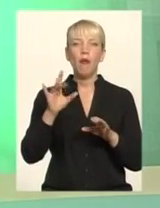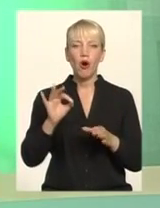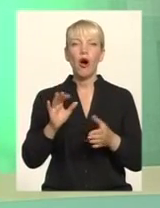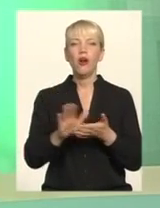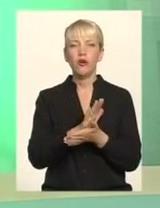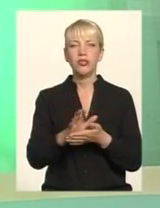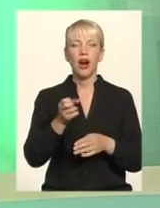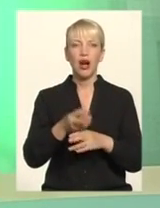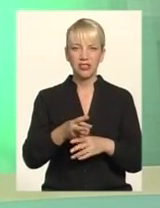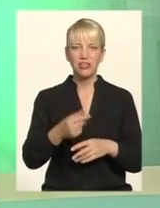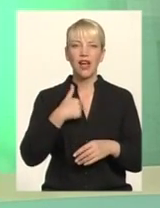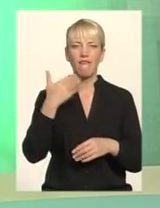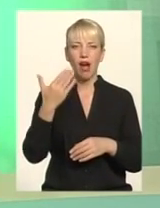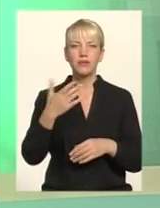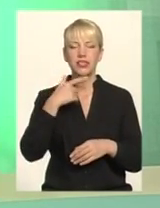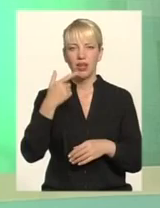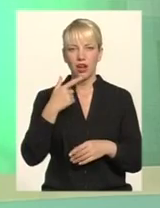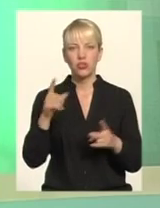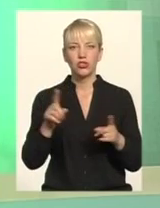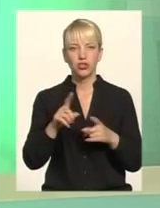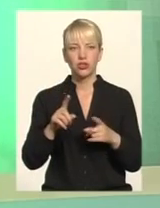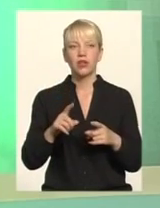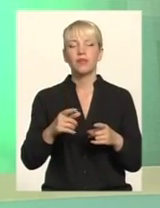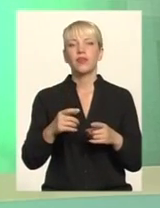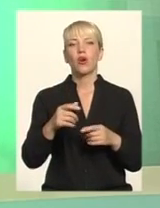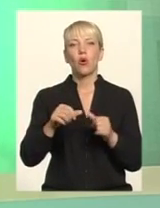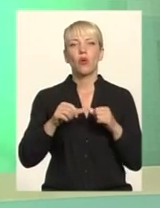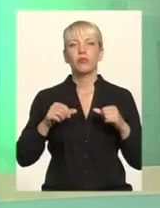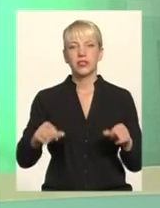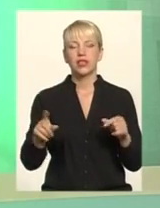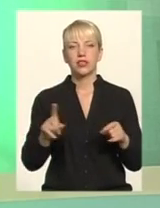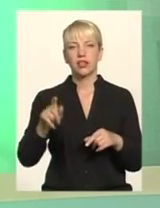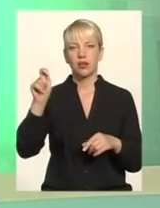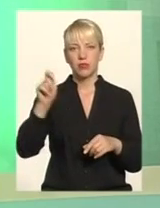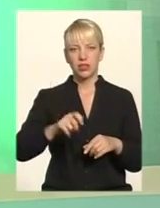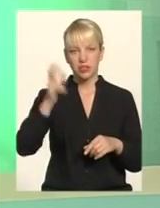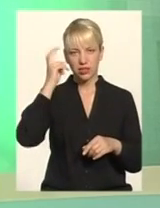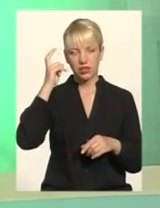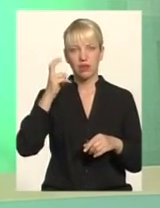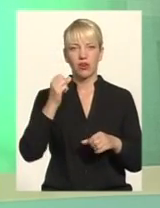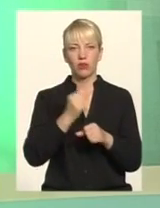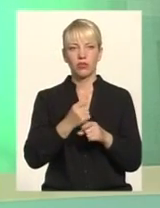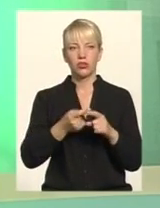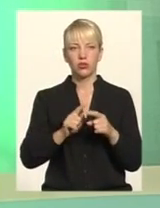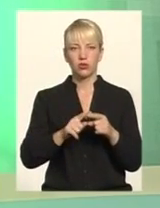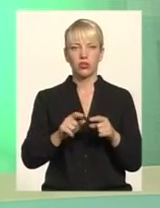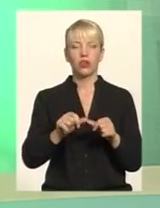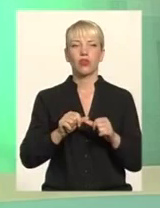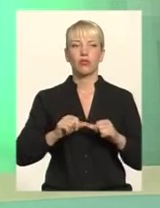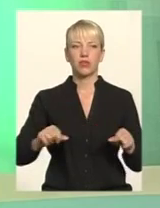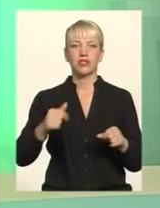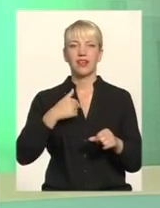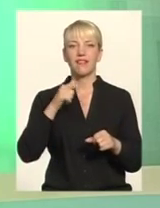більше, в цей час, коли так звана комісія приїхала з Києва робити тут люстрацію В цей час я була в Маріуполі,